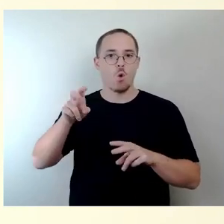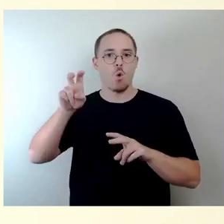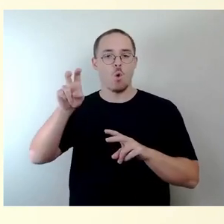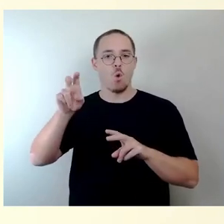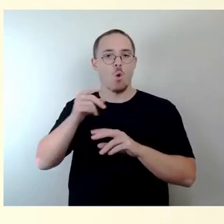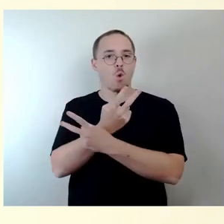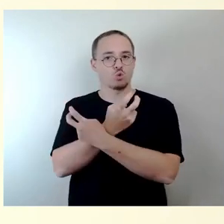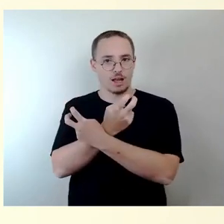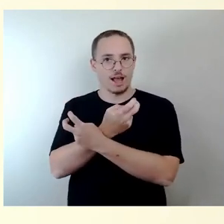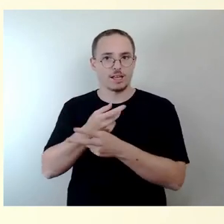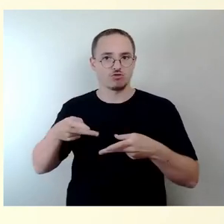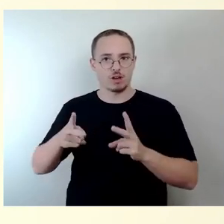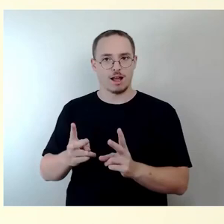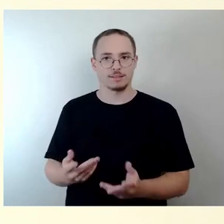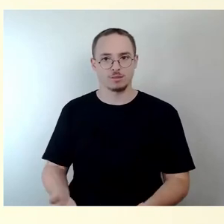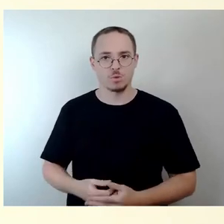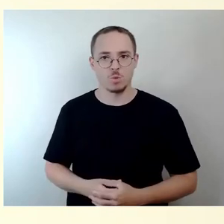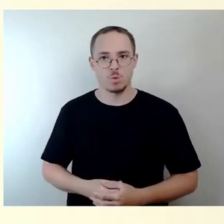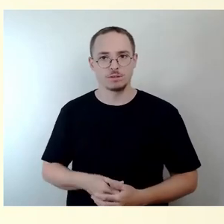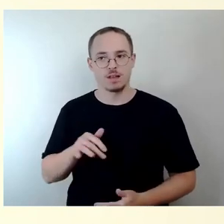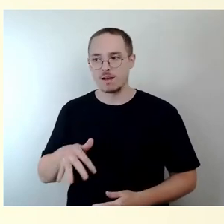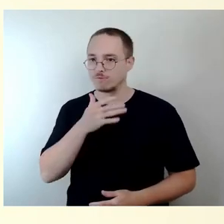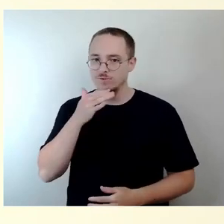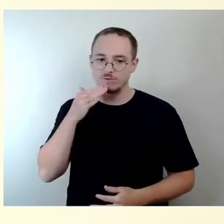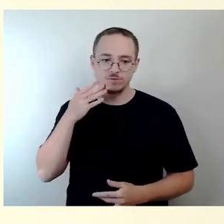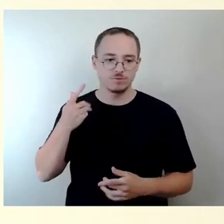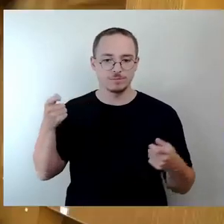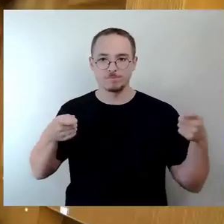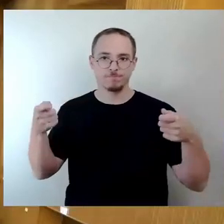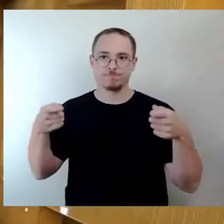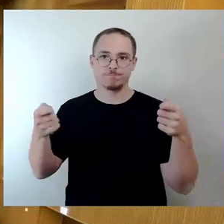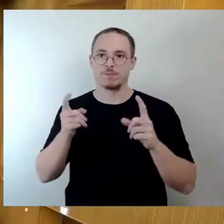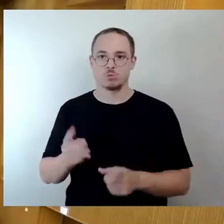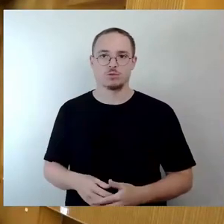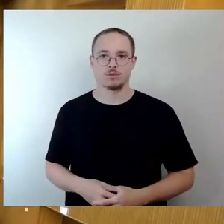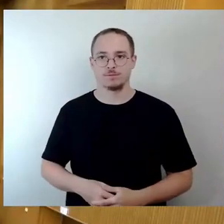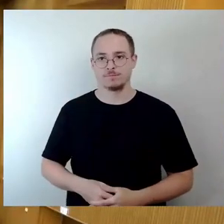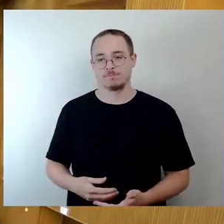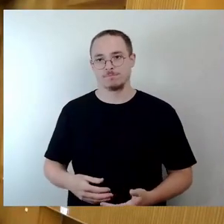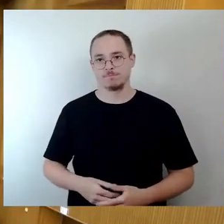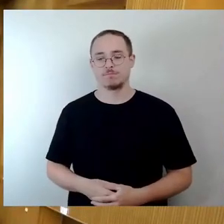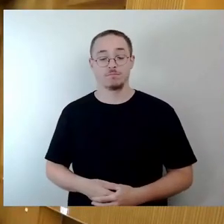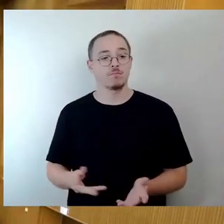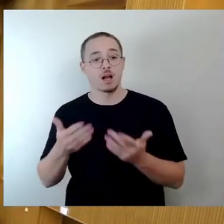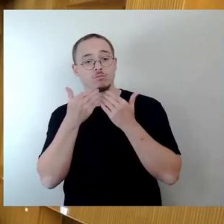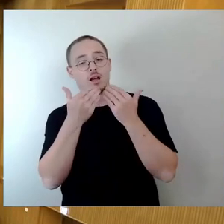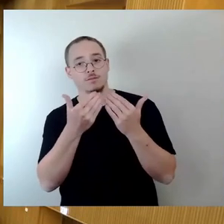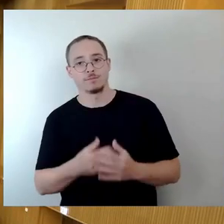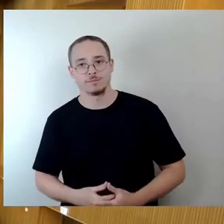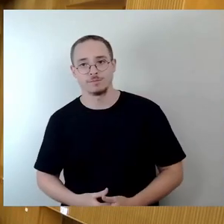Größenordnungen, die es dann auch gilt zu stemmen. Danke. Okay, dann vielen Dank und an alle